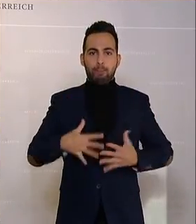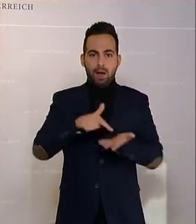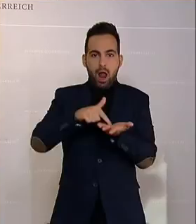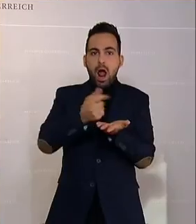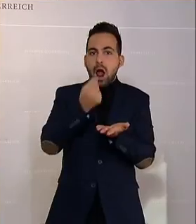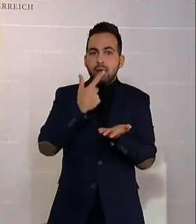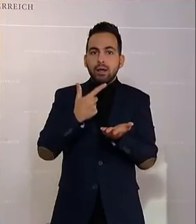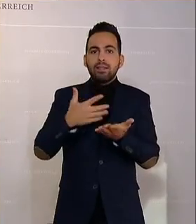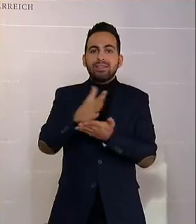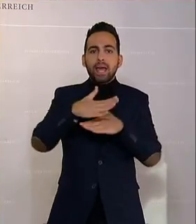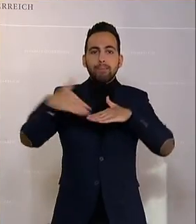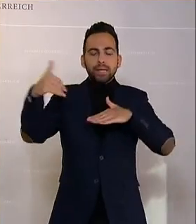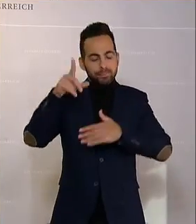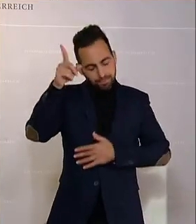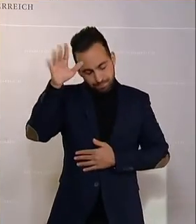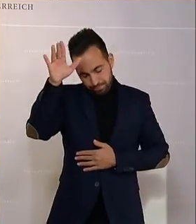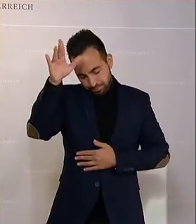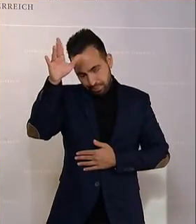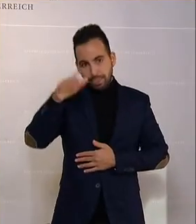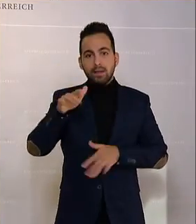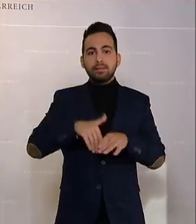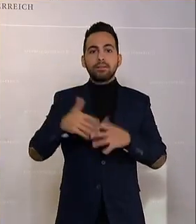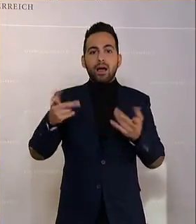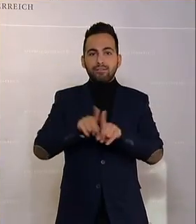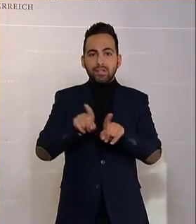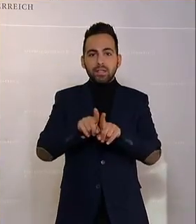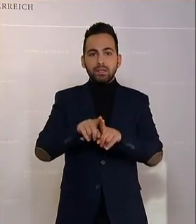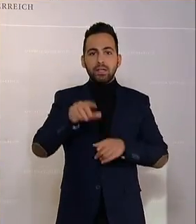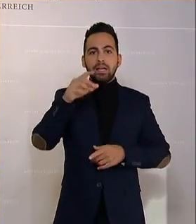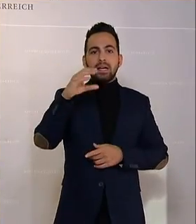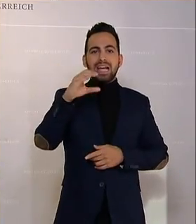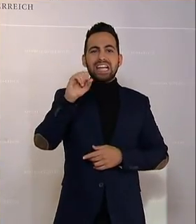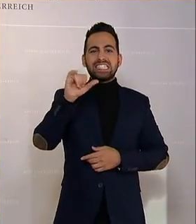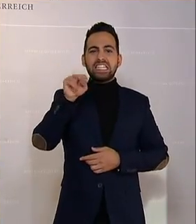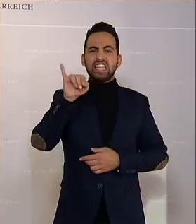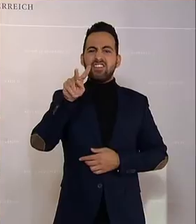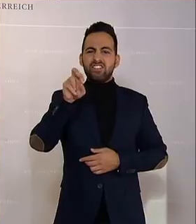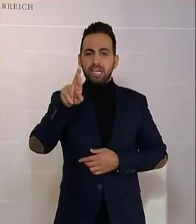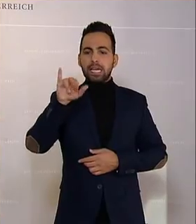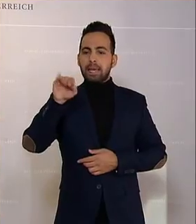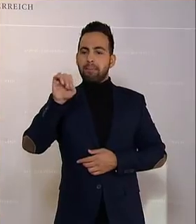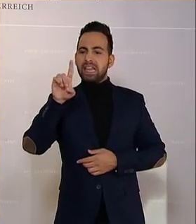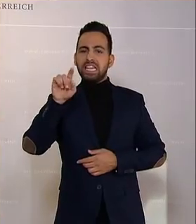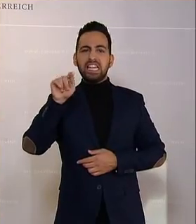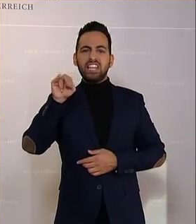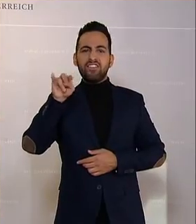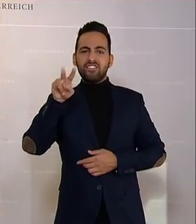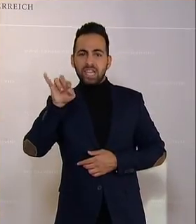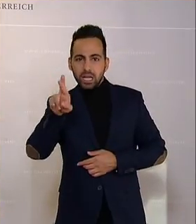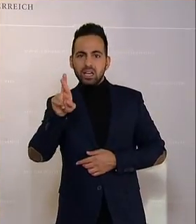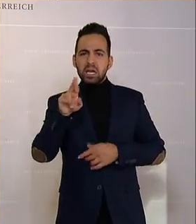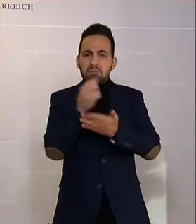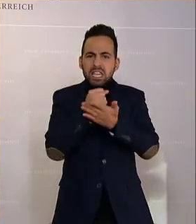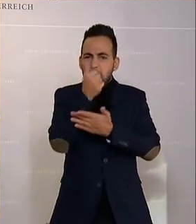dem Kassirimivir und Indivimir, eine duale Therapie